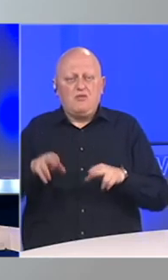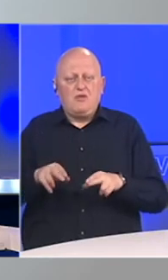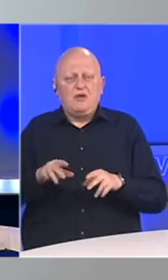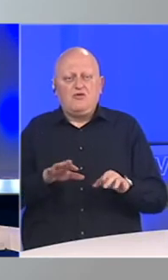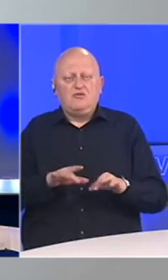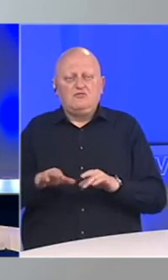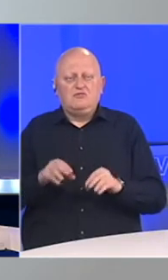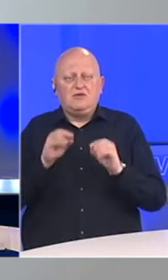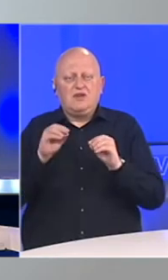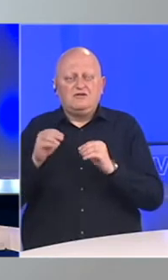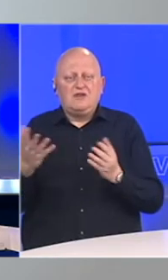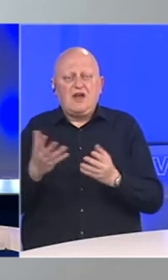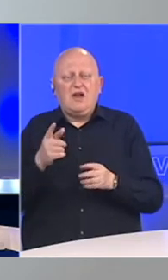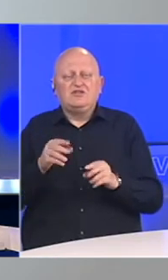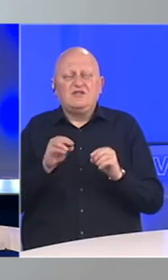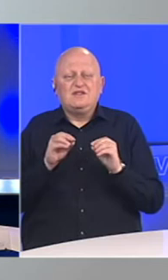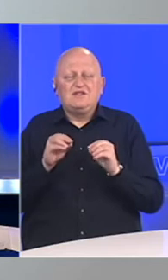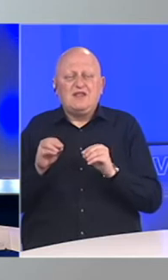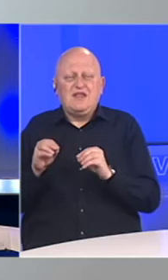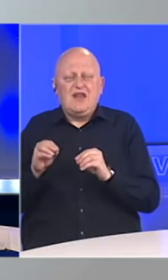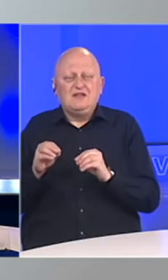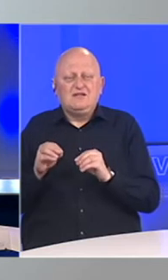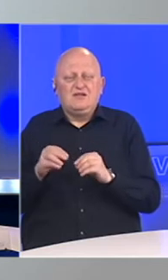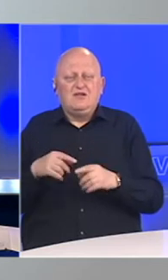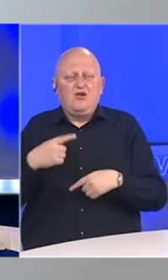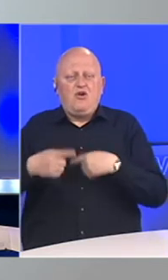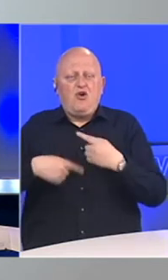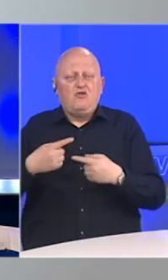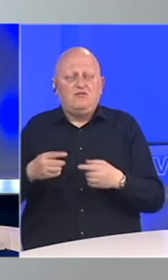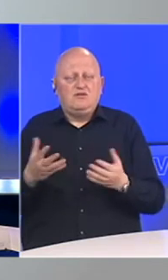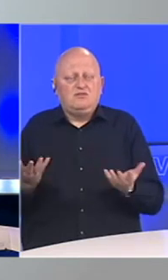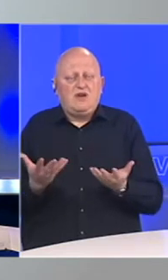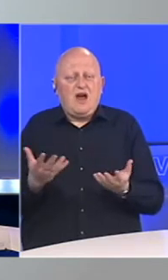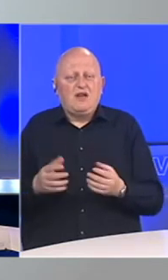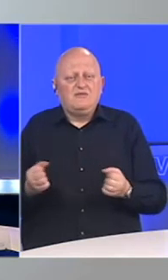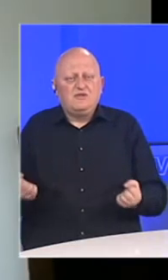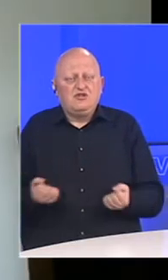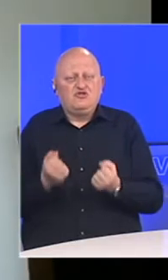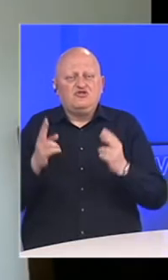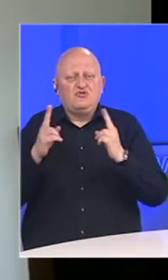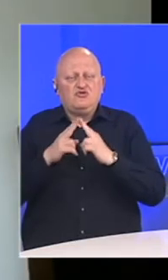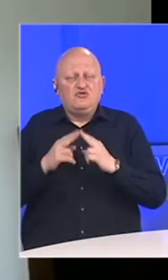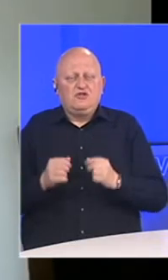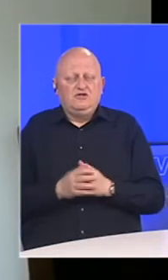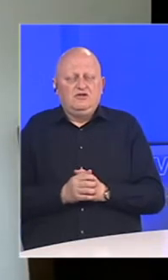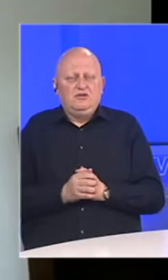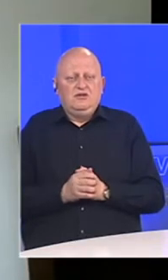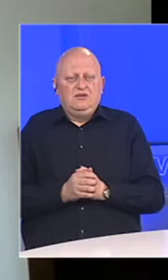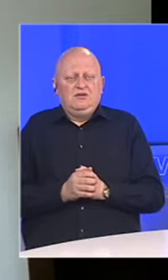online nastave, kako se njihova nastava odvija, s kojim poteškoćama se susreću.